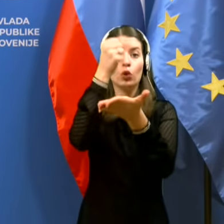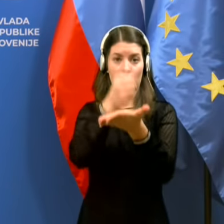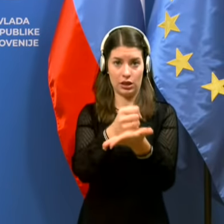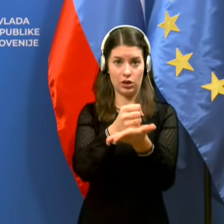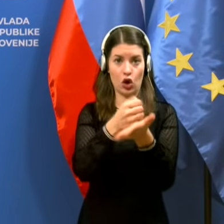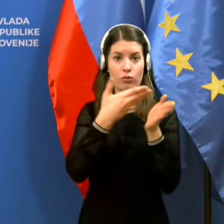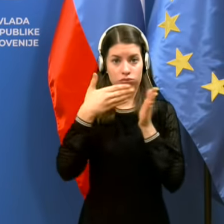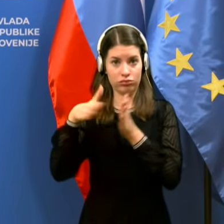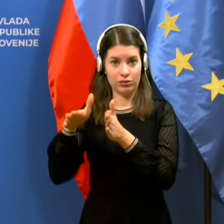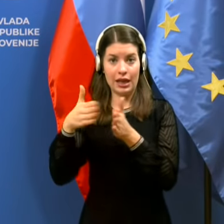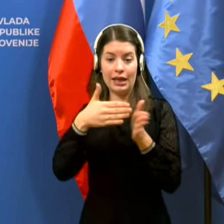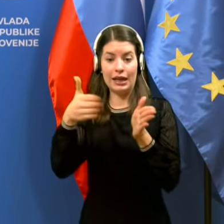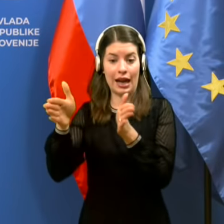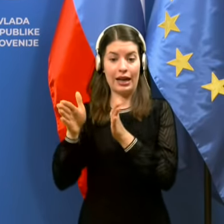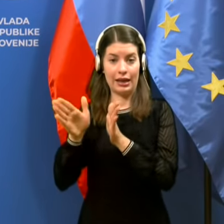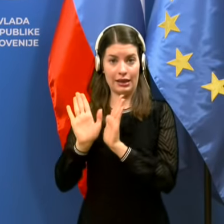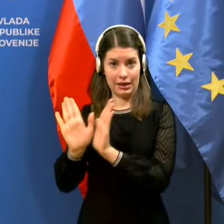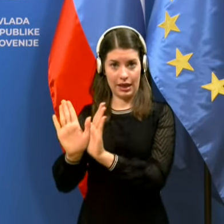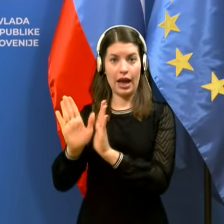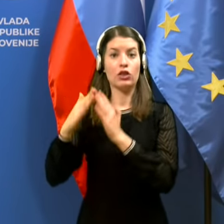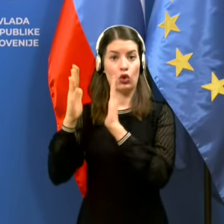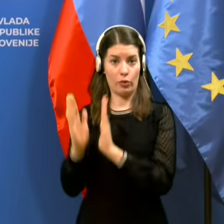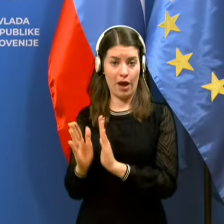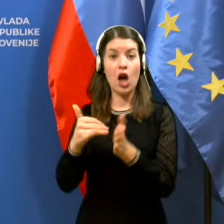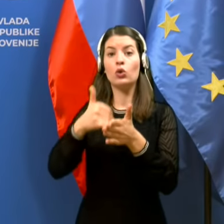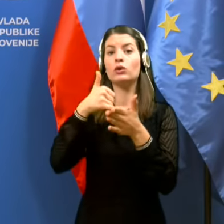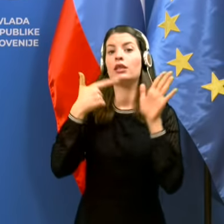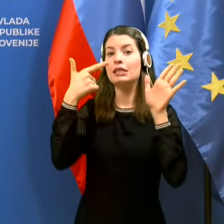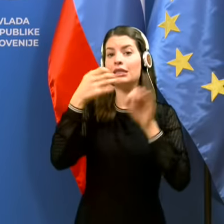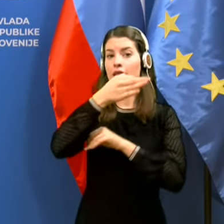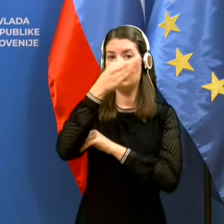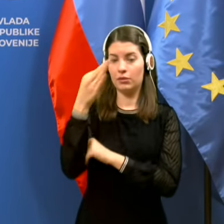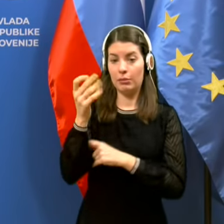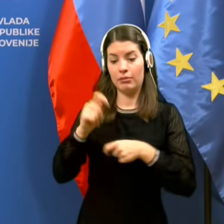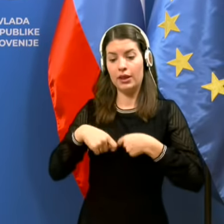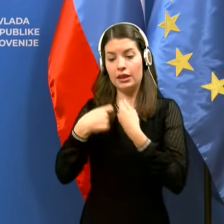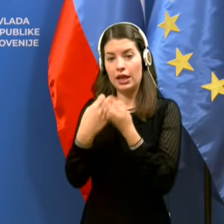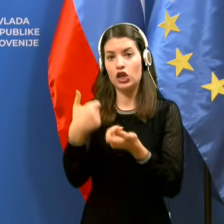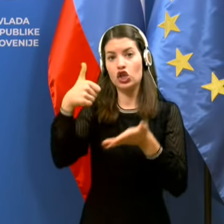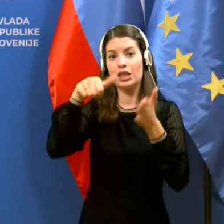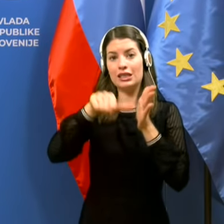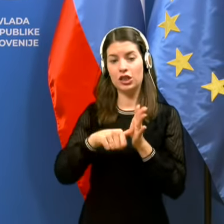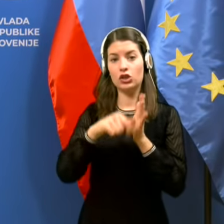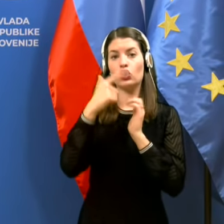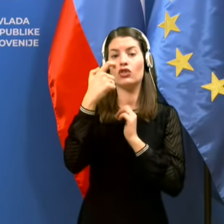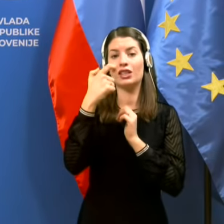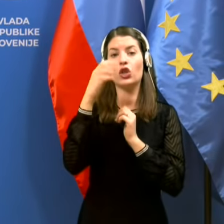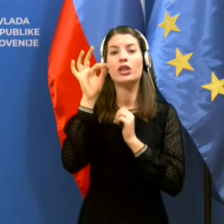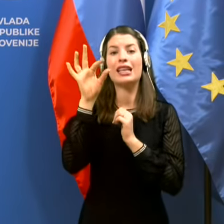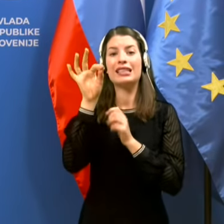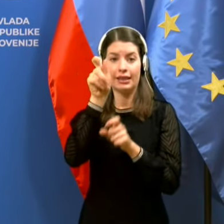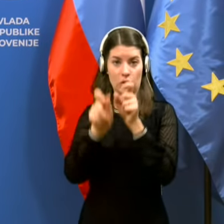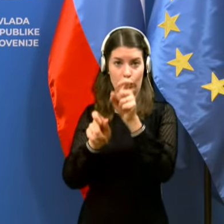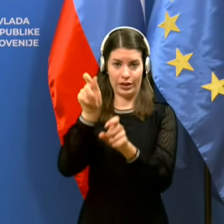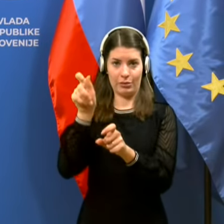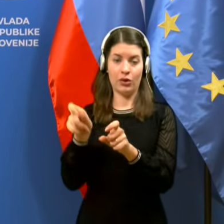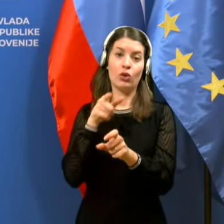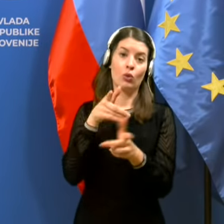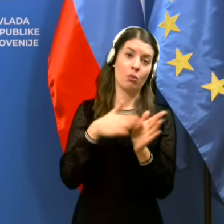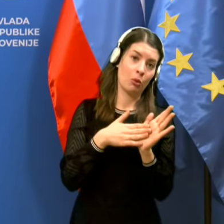karanteno na domu smo tako v zadnjih sedmih dnevih uročili 6,210 osebam, kar je